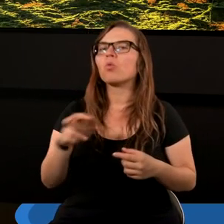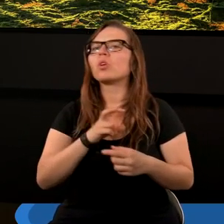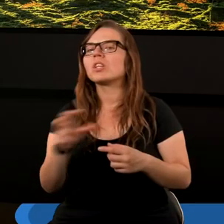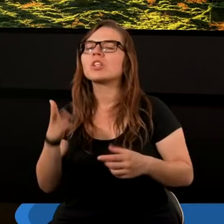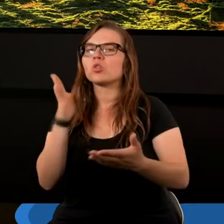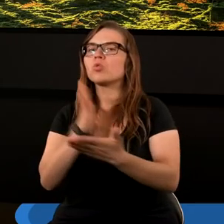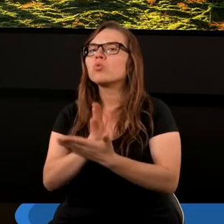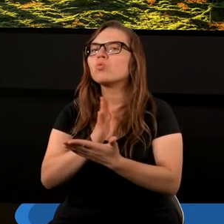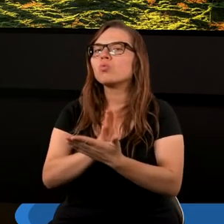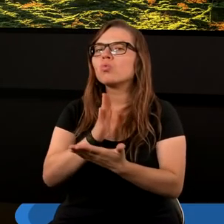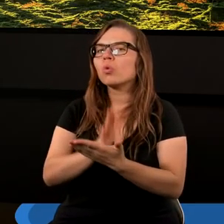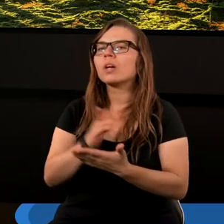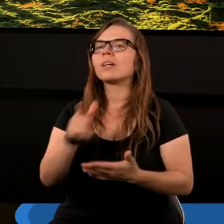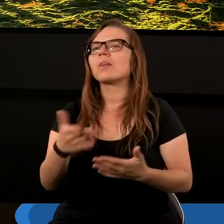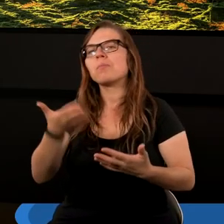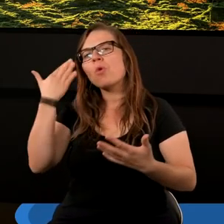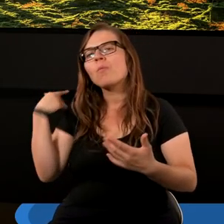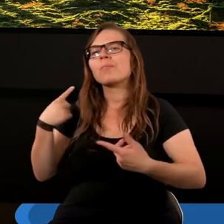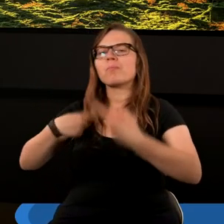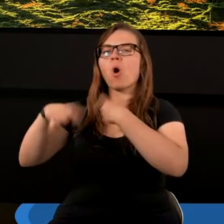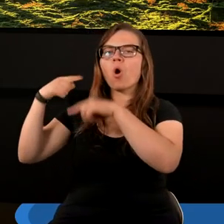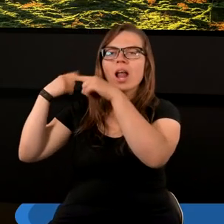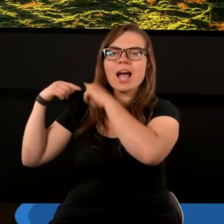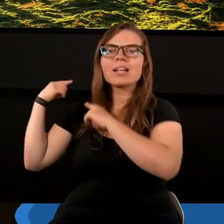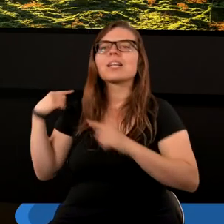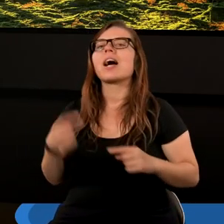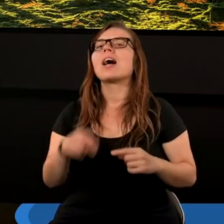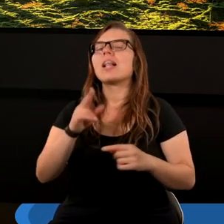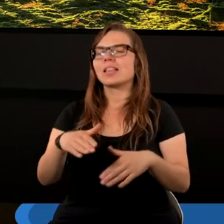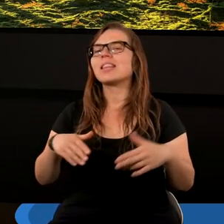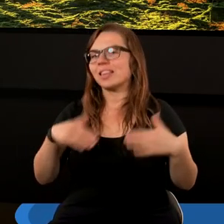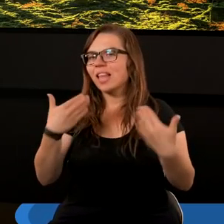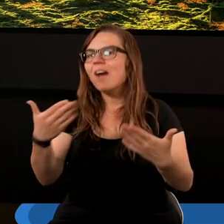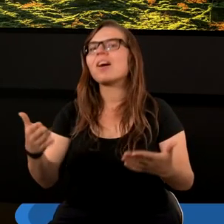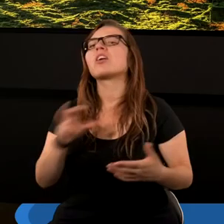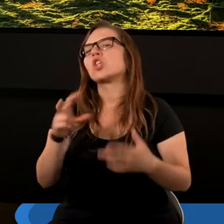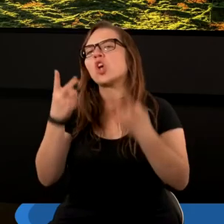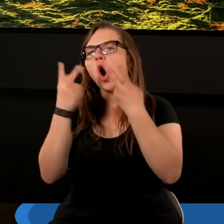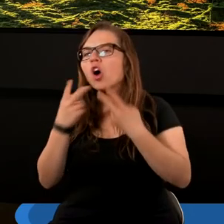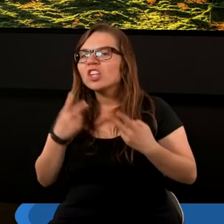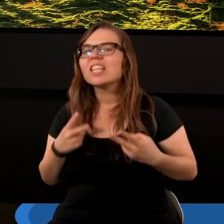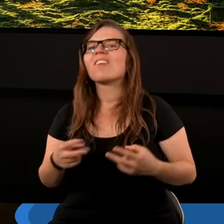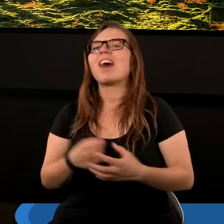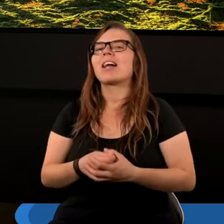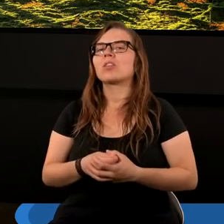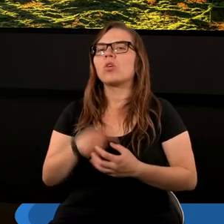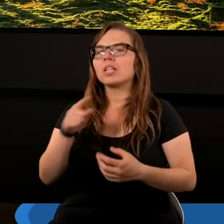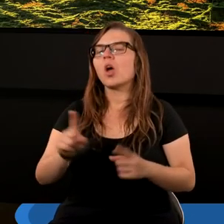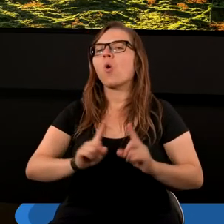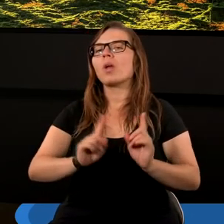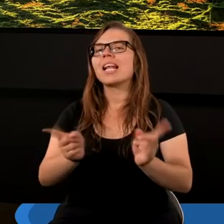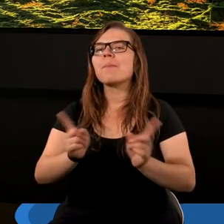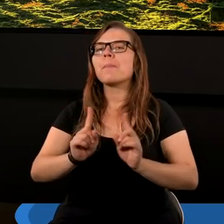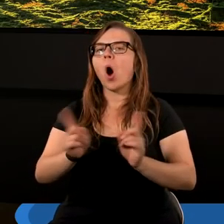już w poprzednich pokoleniach nadawano, czy odczytywano tą